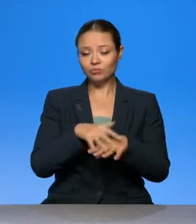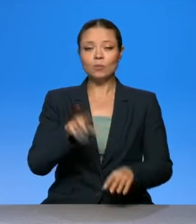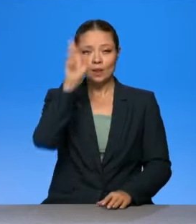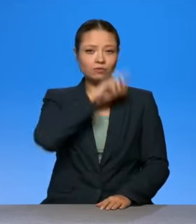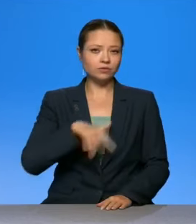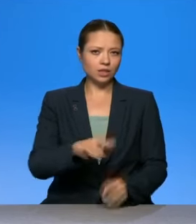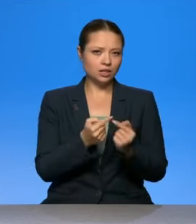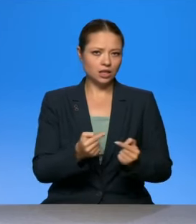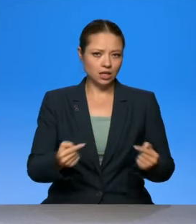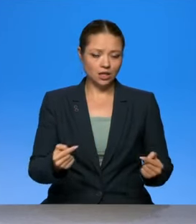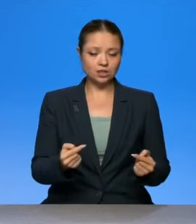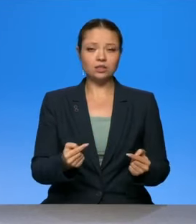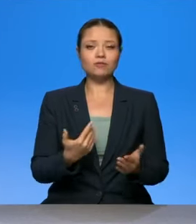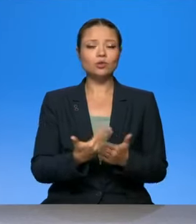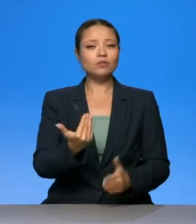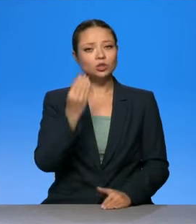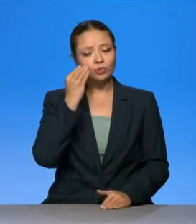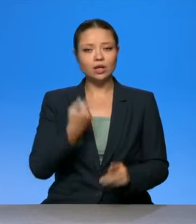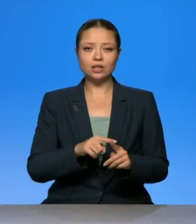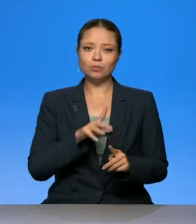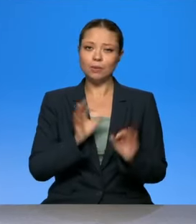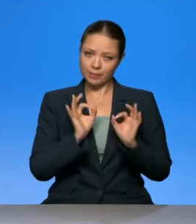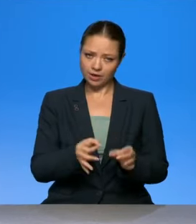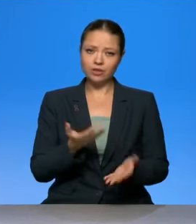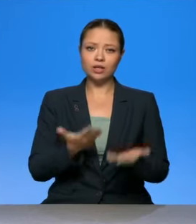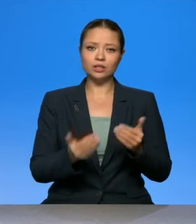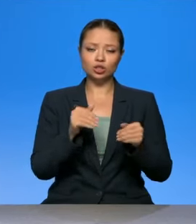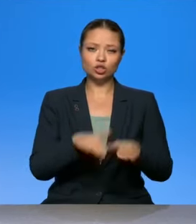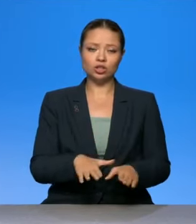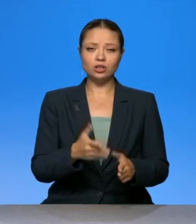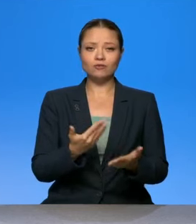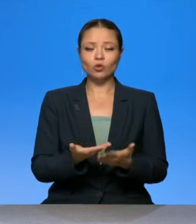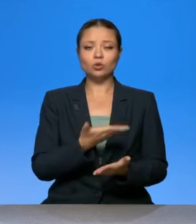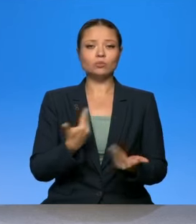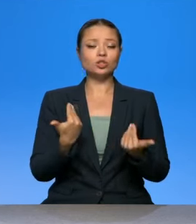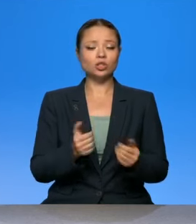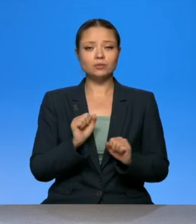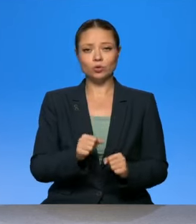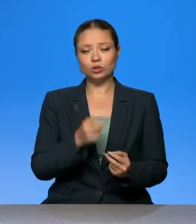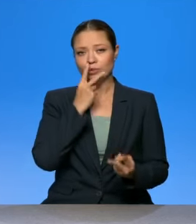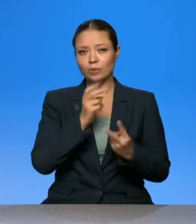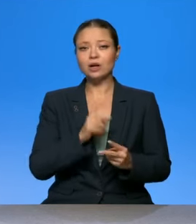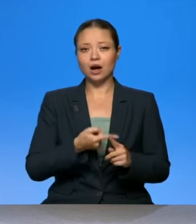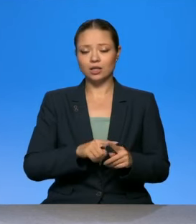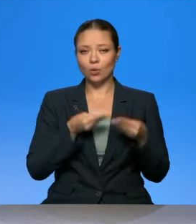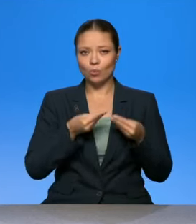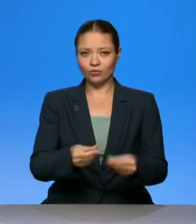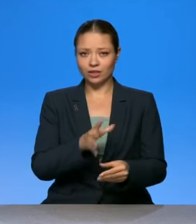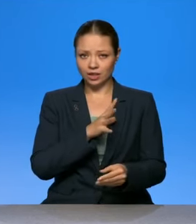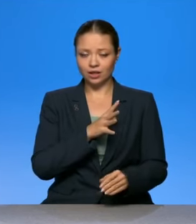не менее, с вашей точки зрения, это было правильное решение. Вот сейчас мы можем уже посмотреть, как они на обществе отразились. То есть они действительно скорее